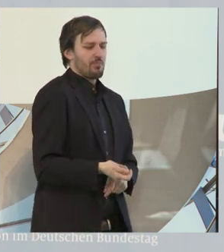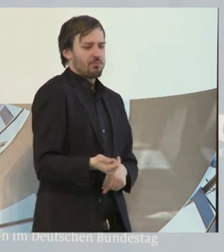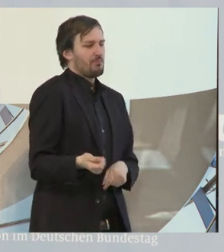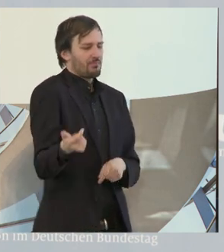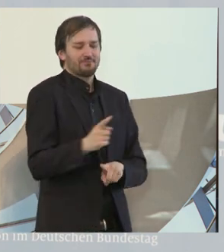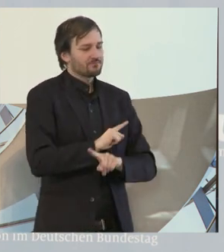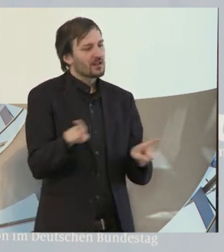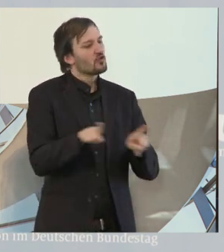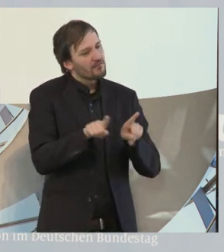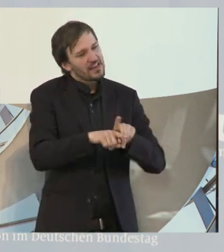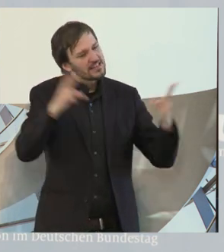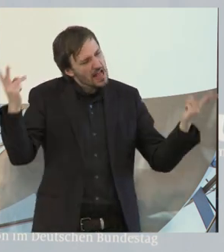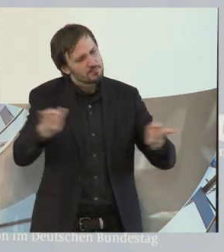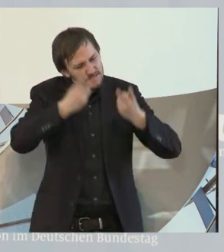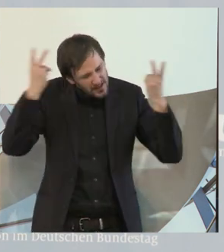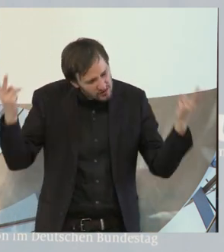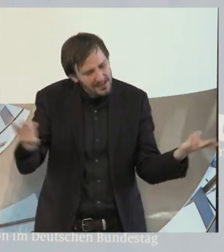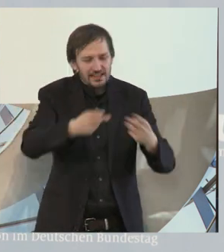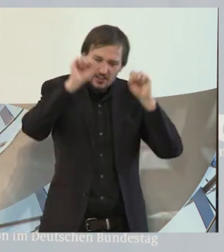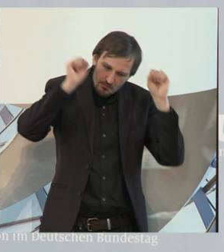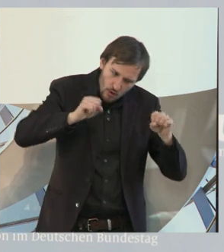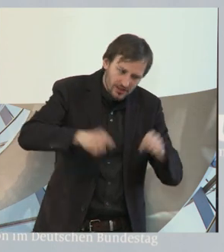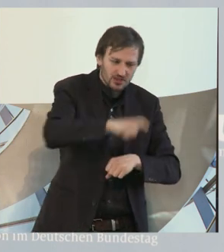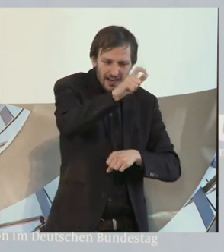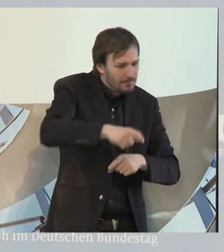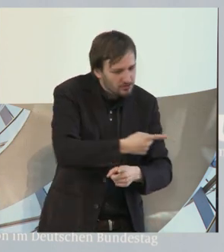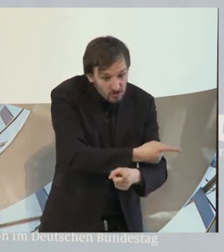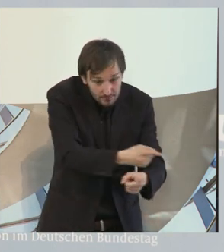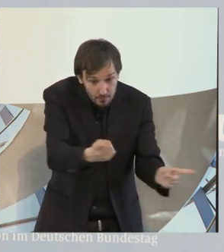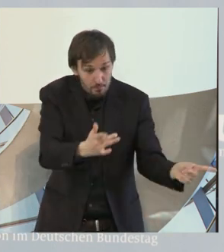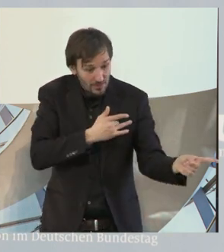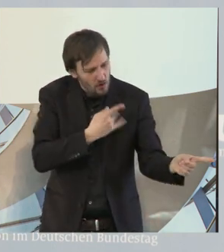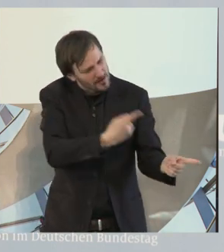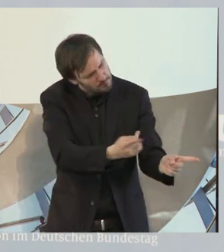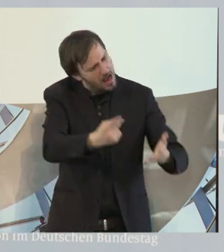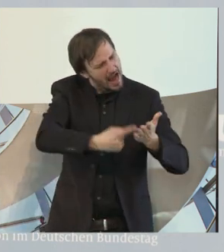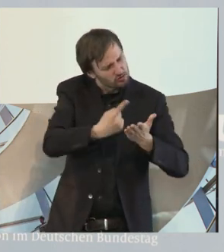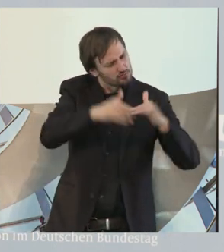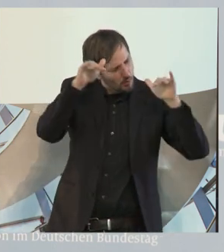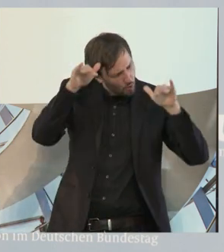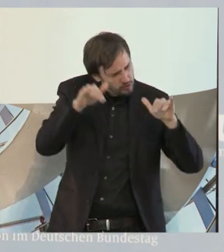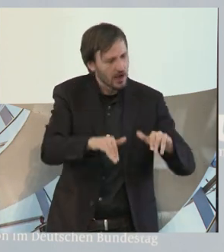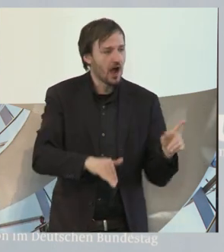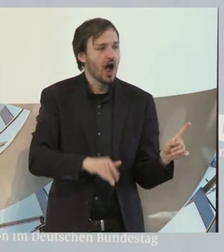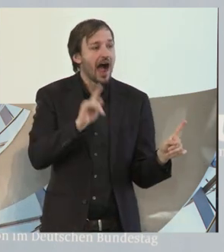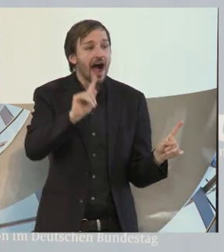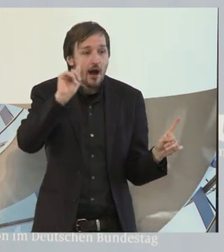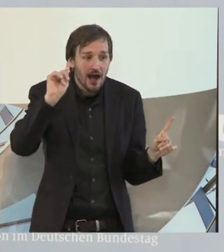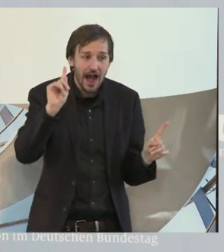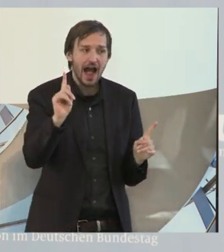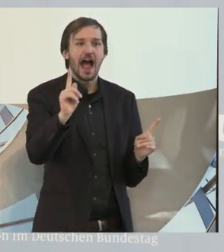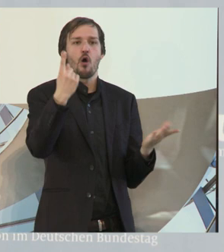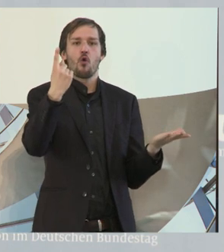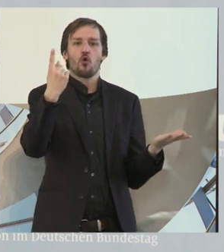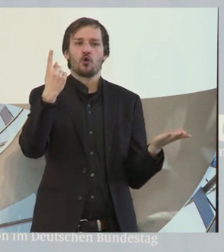selbstverständliche Möglichkeiten, auf denen die Betroffenen Anspruch haben, sondern auch im Übrigen,